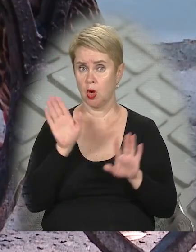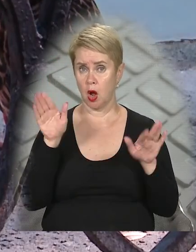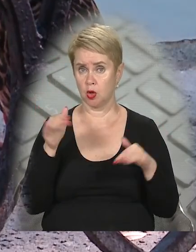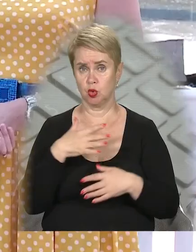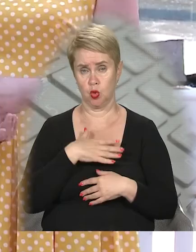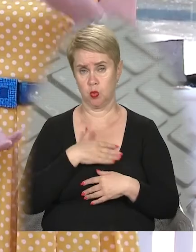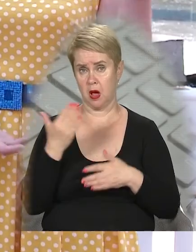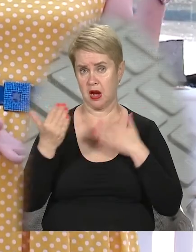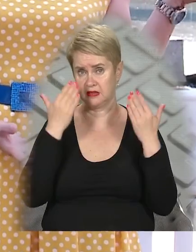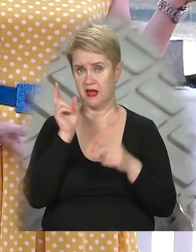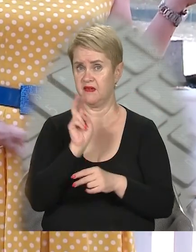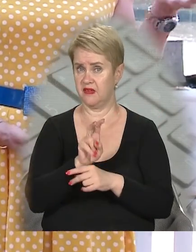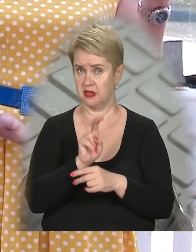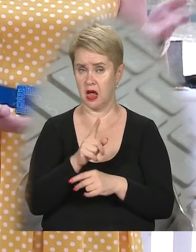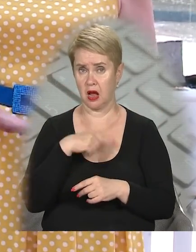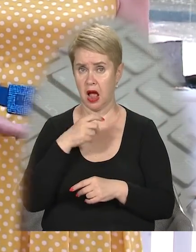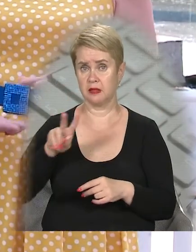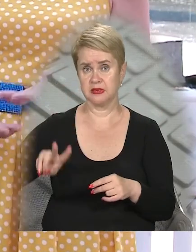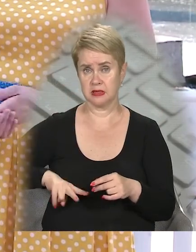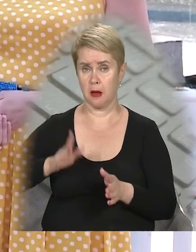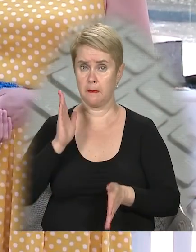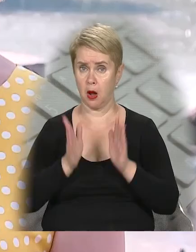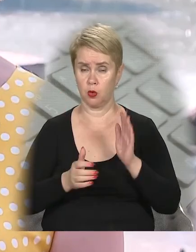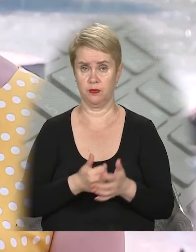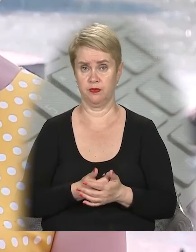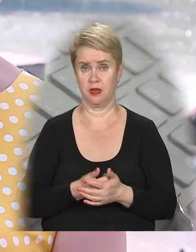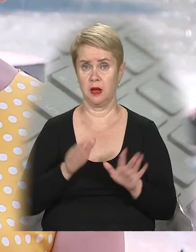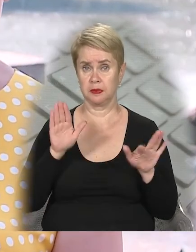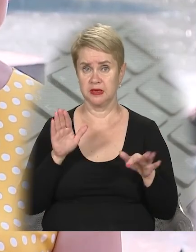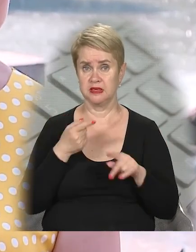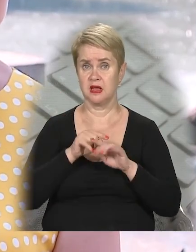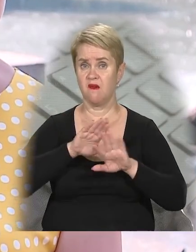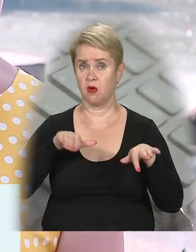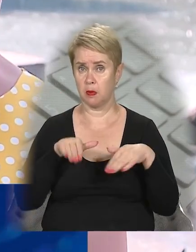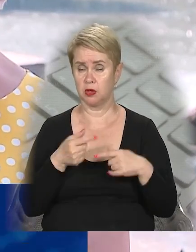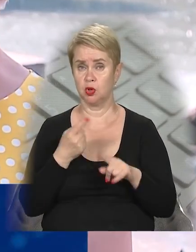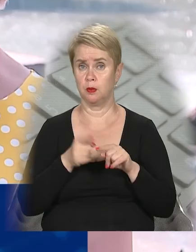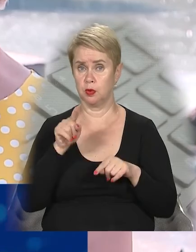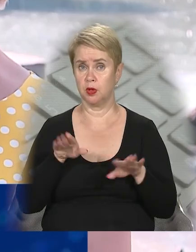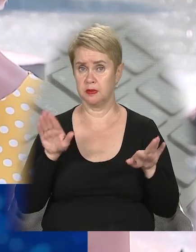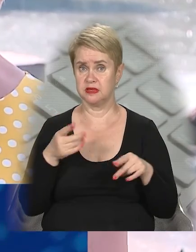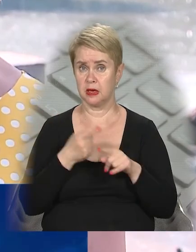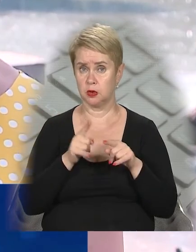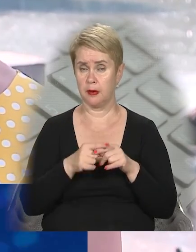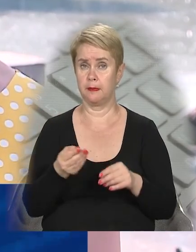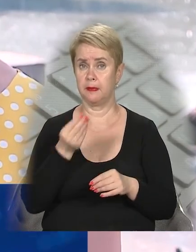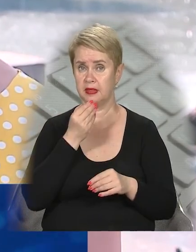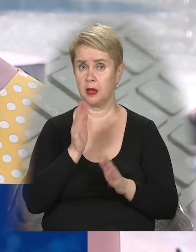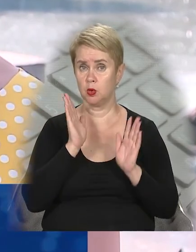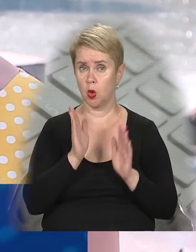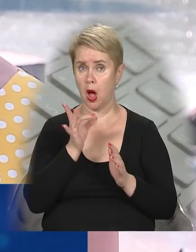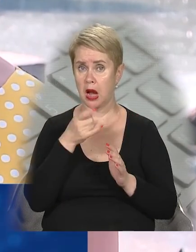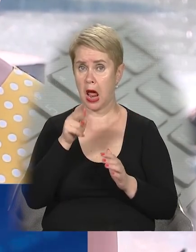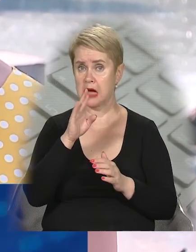– улюблена розвага відвідувачів, каже адміністрація парку. Птиці водоплаваючі, птиці, які підпитаються тільки